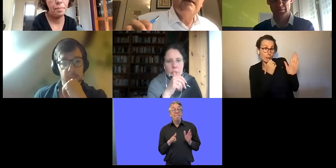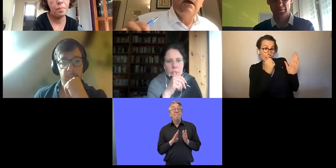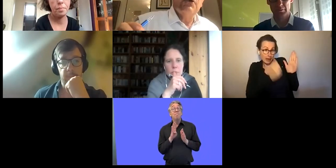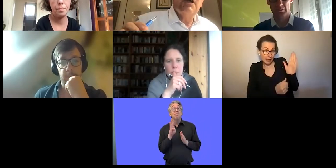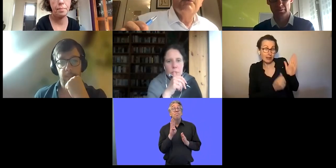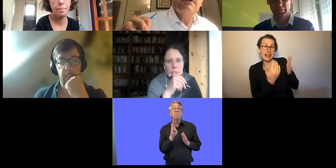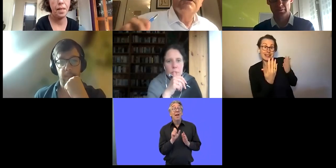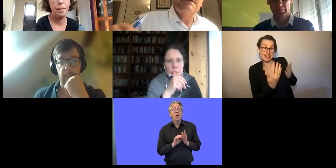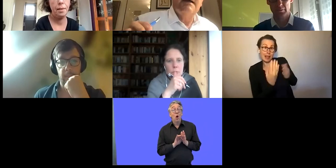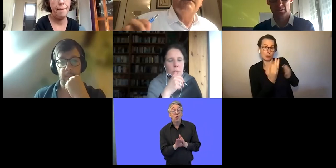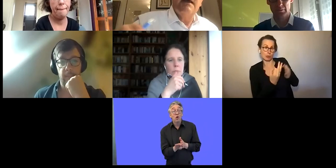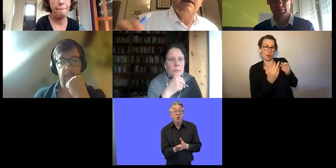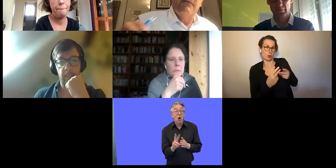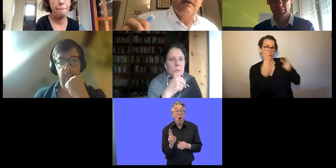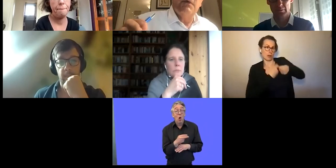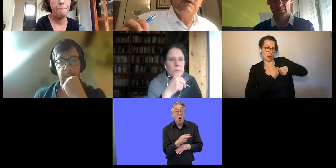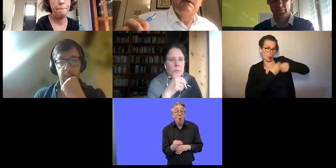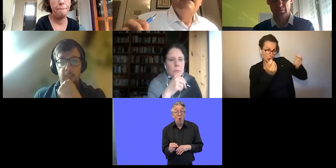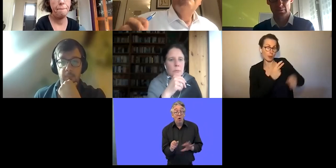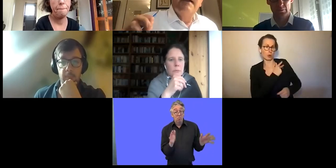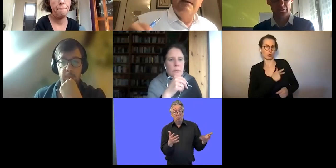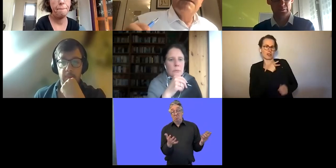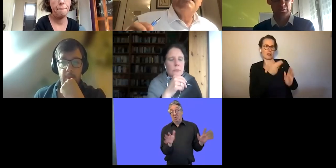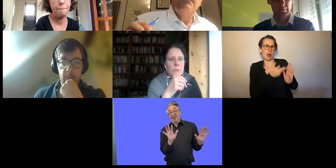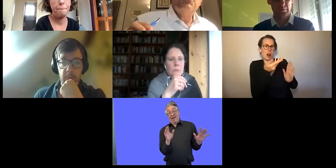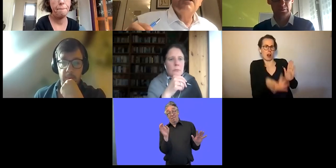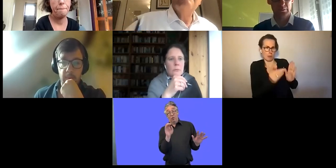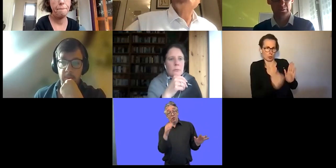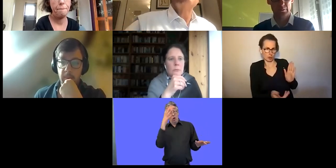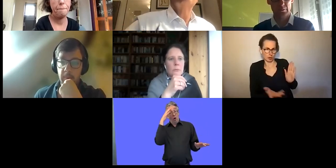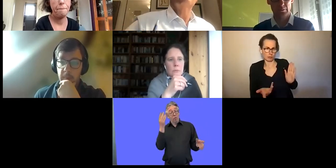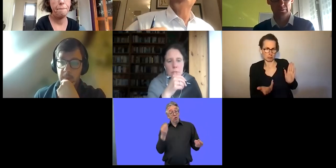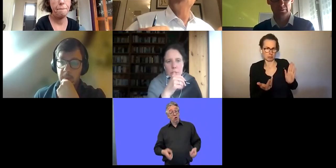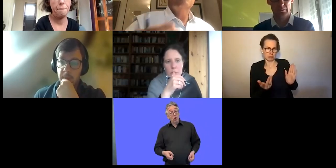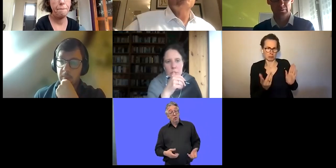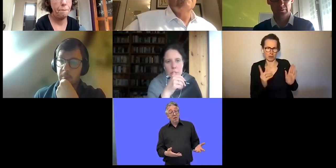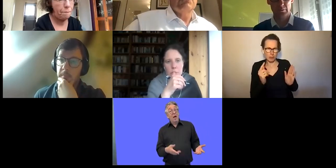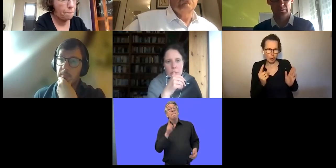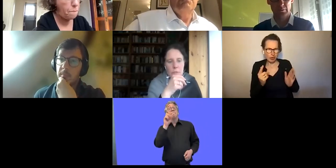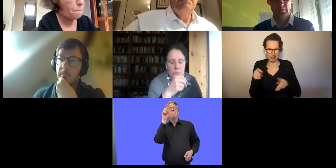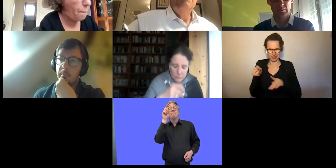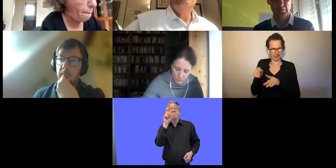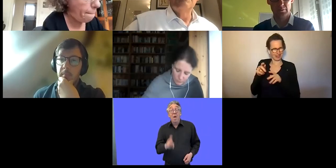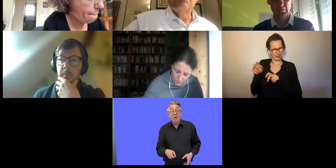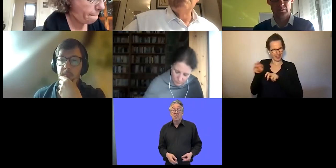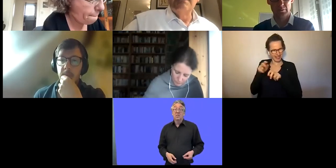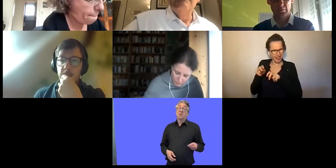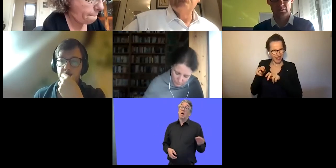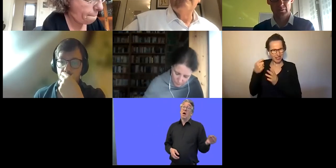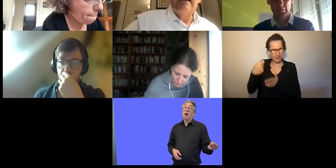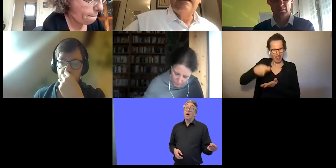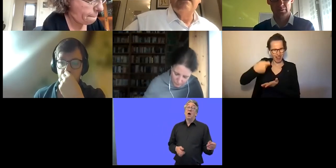öffentlichen Ausschreibungen sozial vergeben werden müssen. Dann kann man sich vorstellen, was das für einen Wirtschaftsschub für den